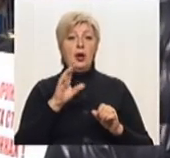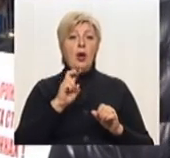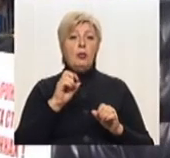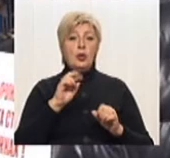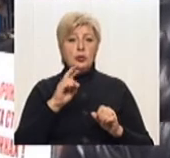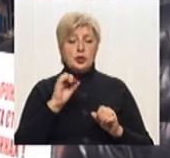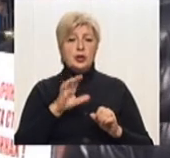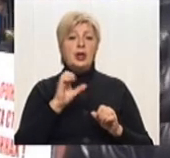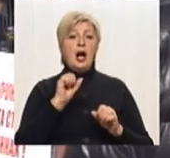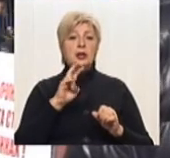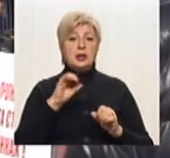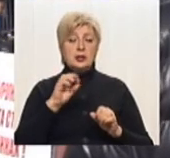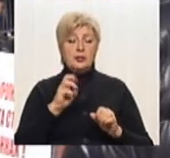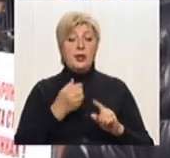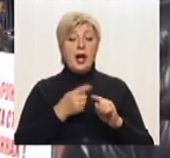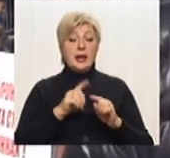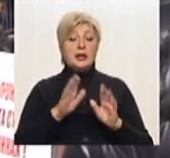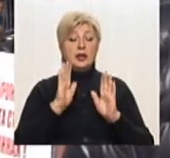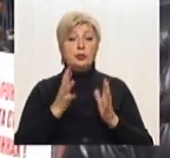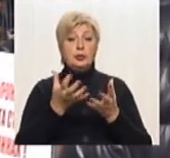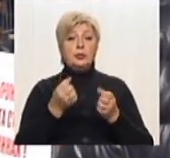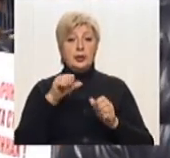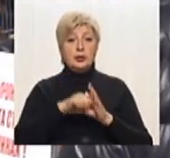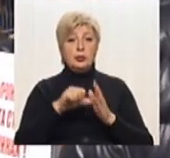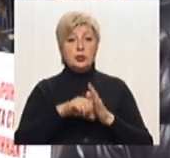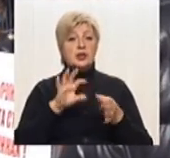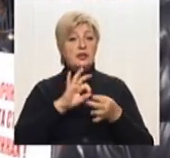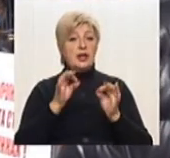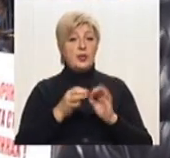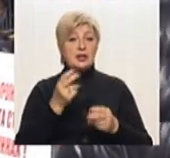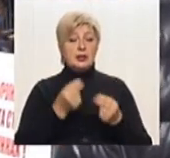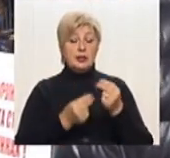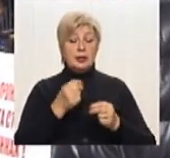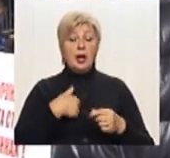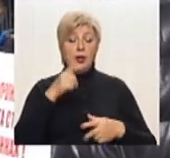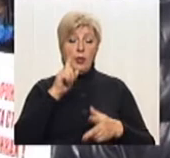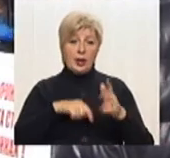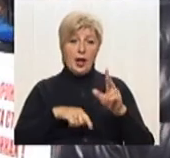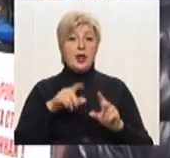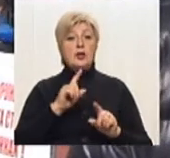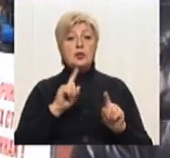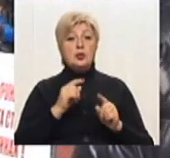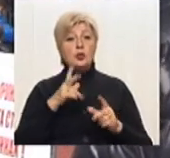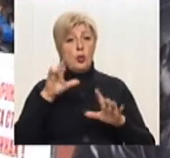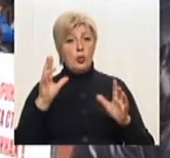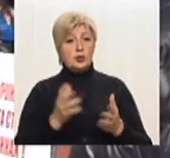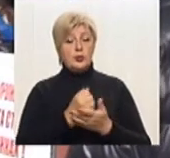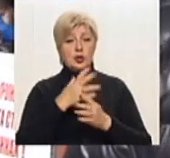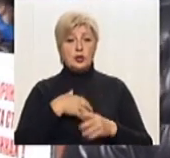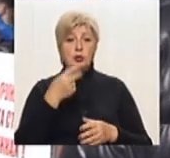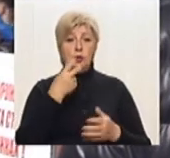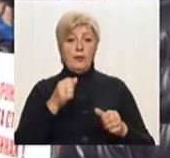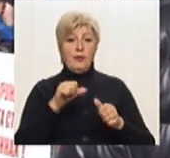Богущін, які братимуть участь в олімпійських іграх. І ми сподіваємося, що вони успішно виступлять. Зрахуванням того, що троє з них були